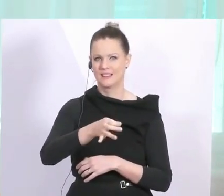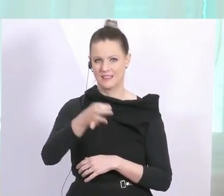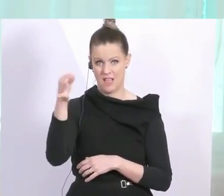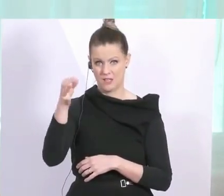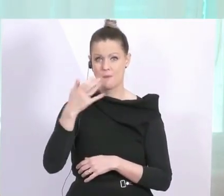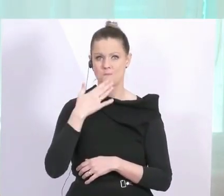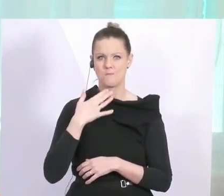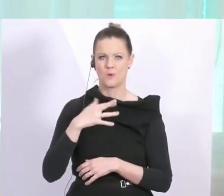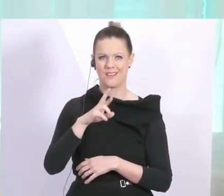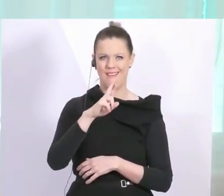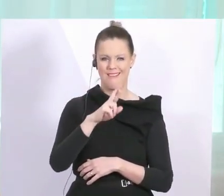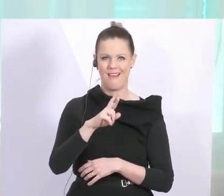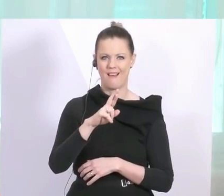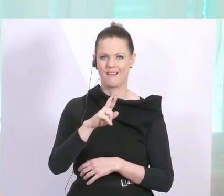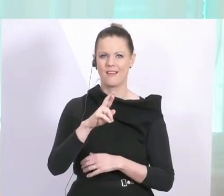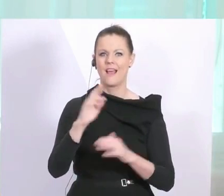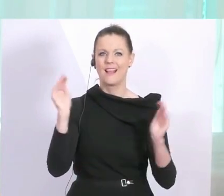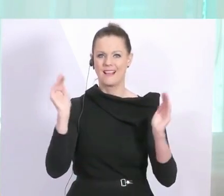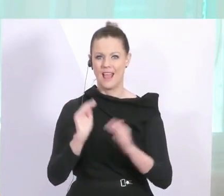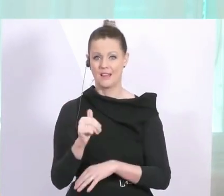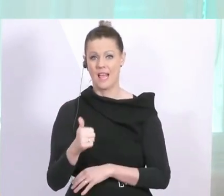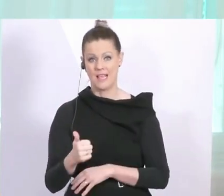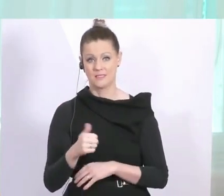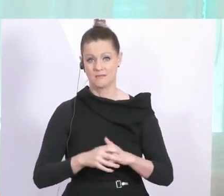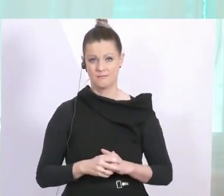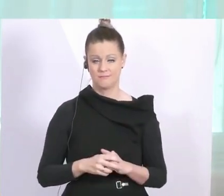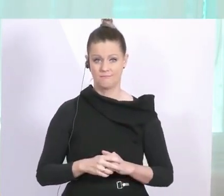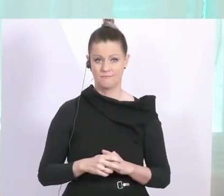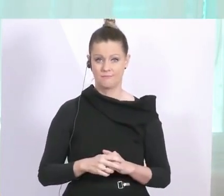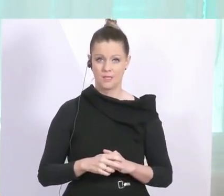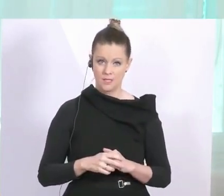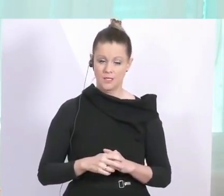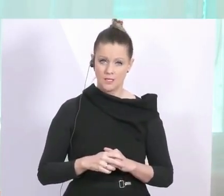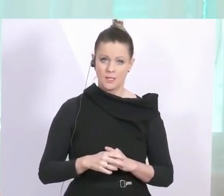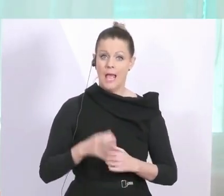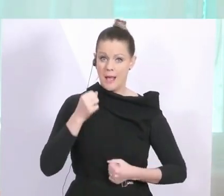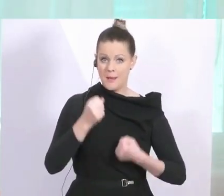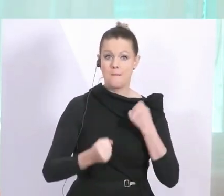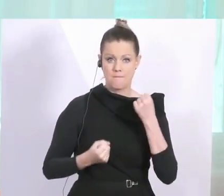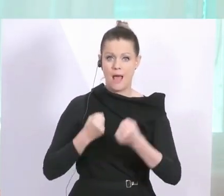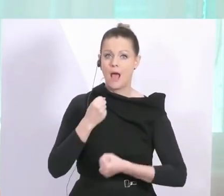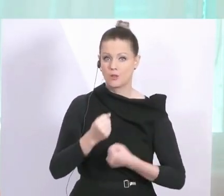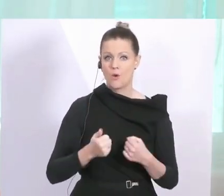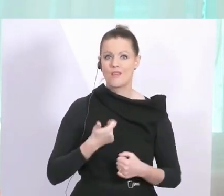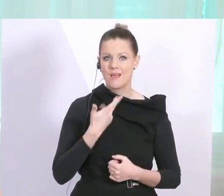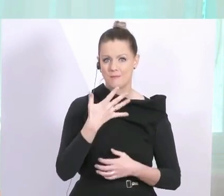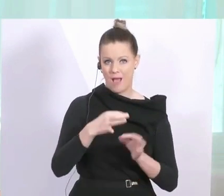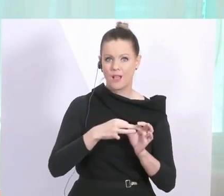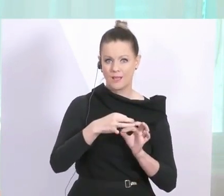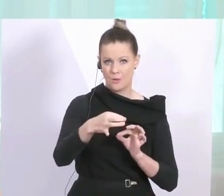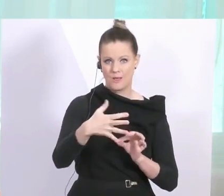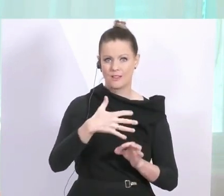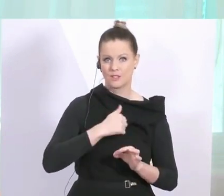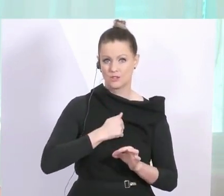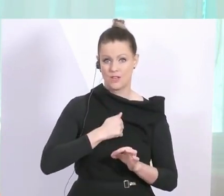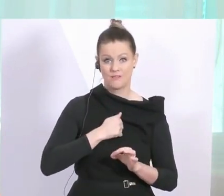tatsächlich erreichen wollen. Das heißt, wir haben ein paar Kilometer des Marathons geschafft. Da sind wir gut gestartet. Aber wir